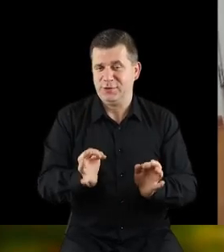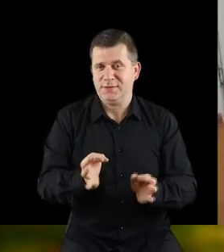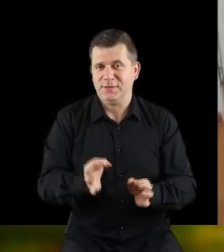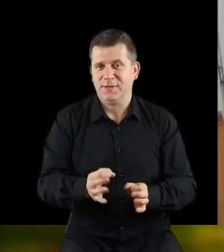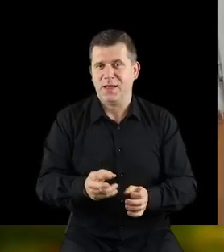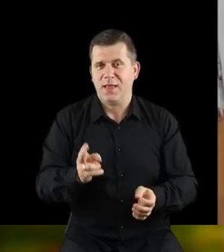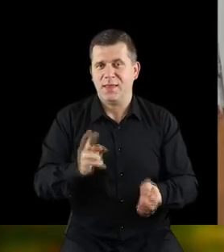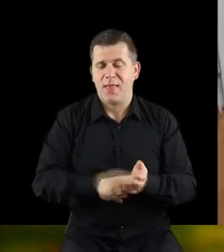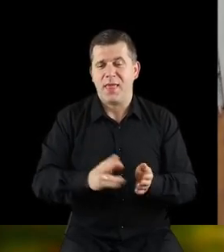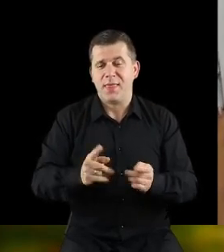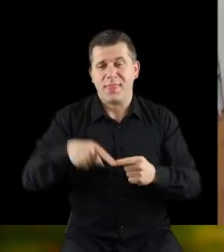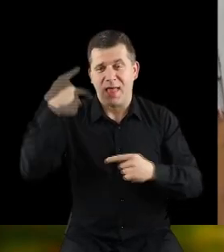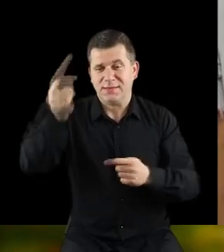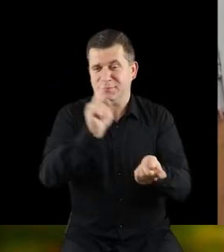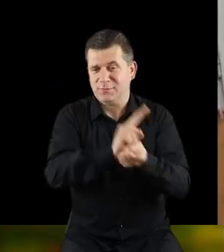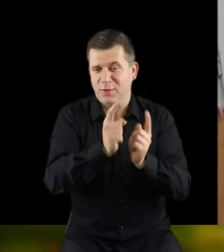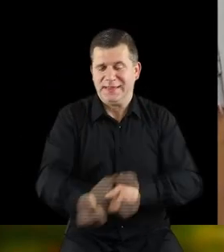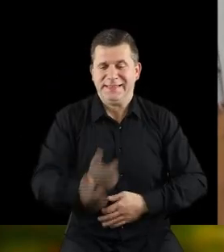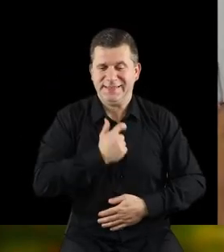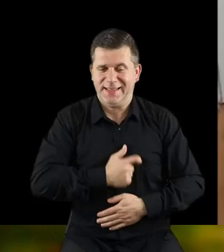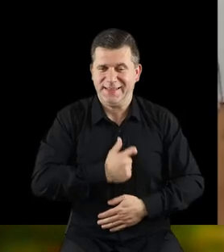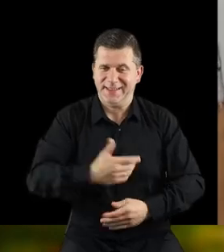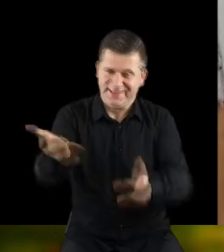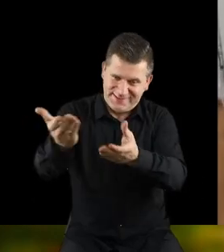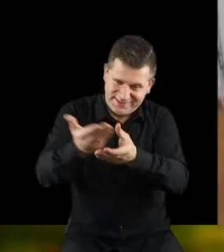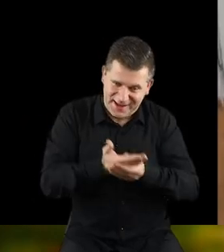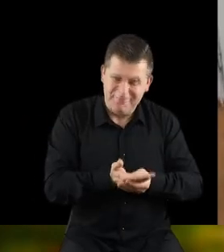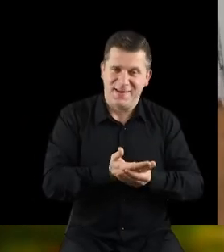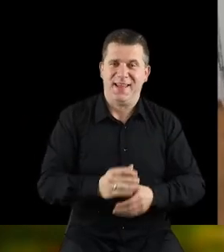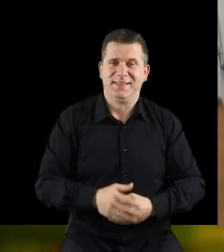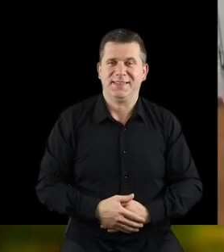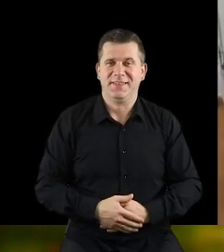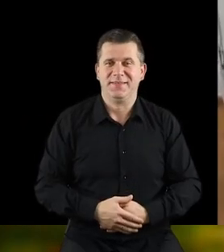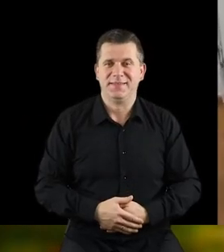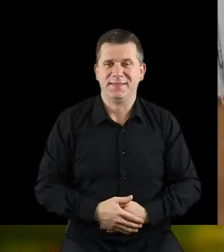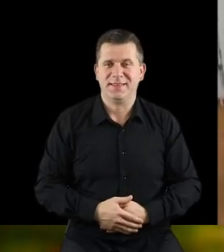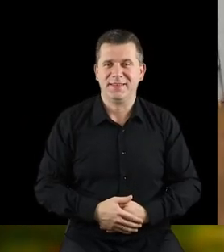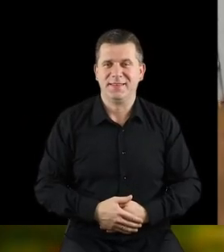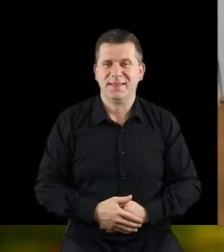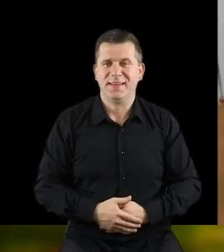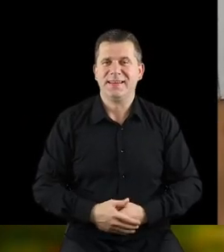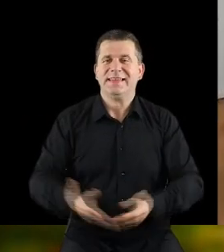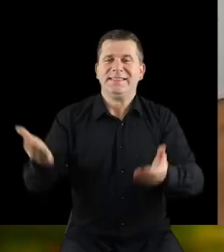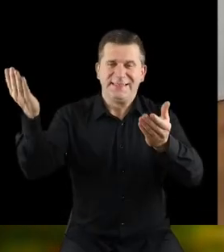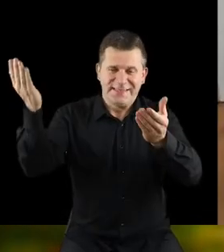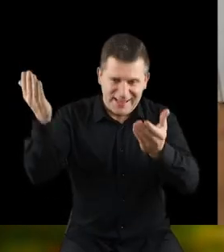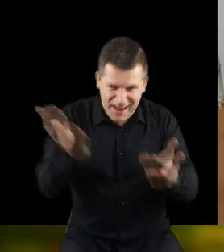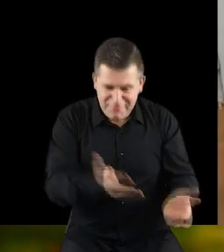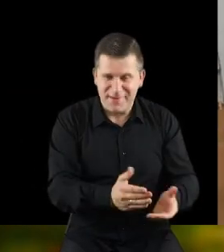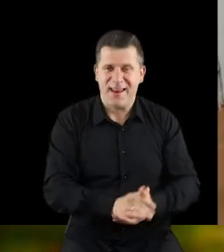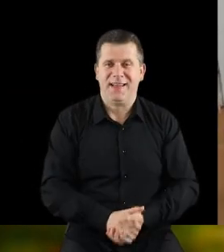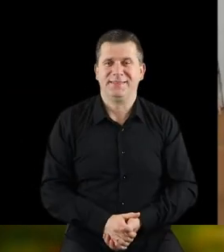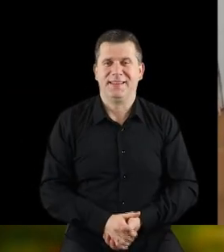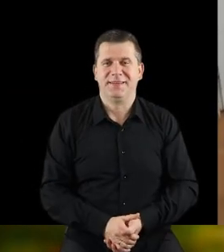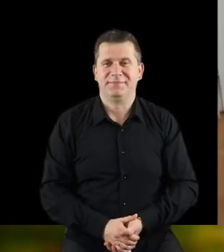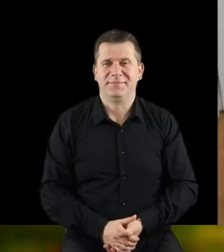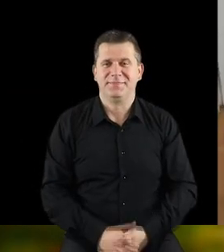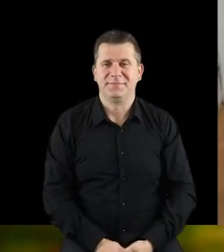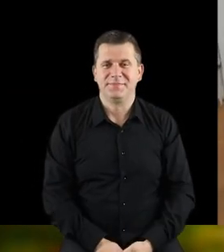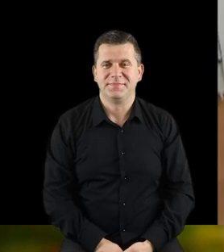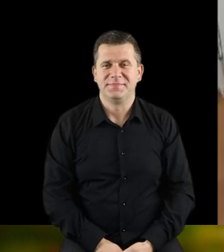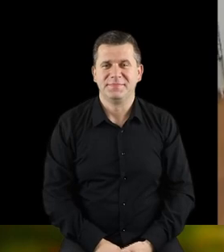A już dziś na kolejne spotkanie serdecznie zapraszamy. Zapraszamy!